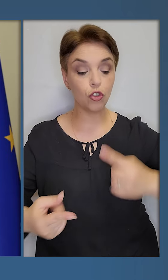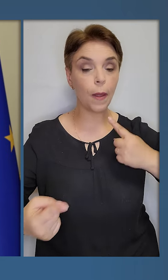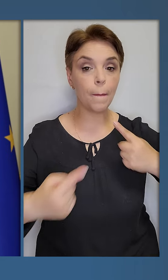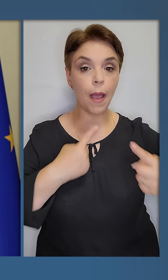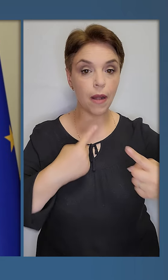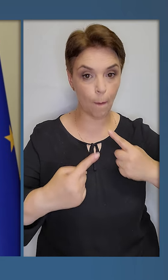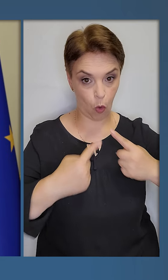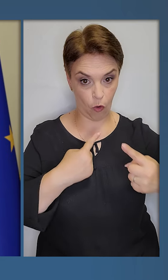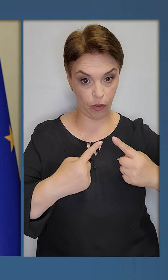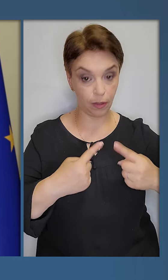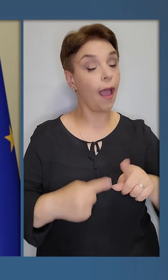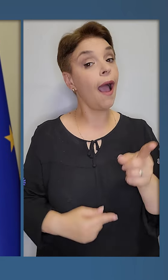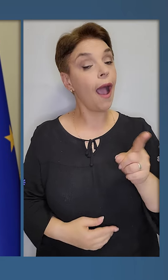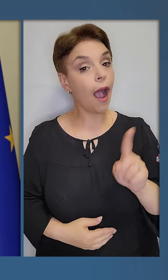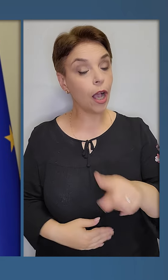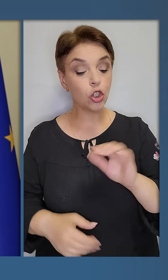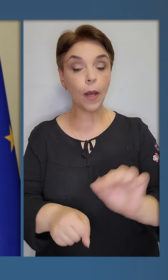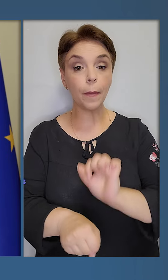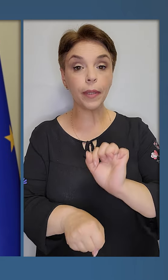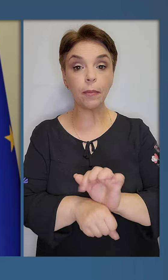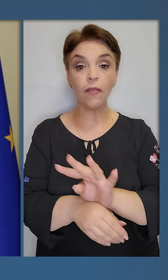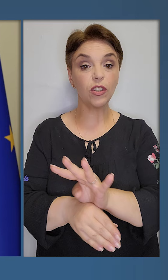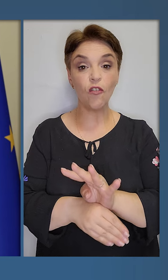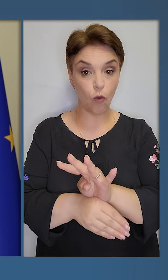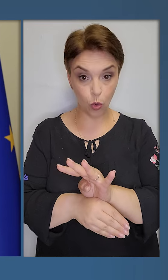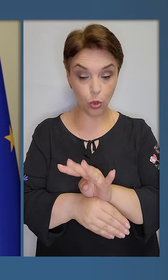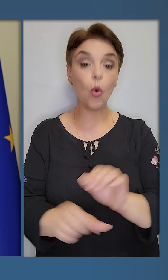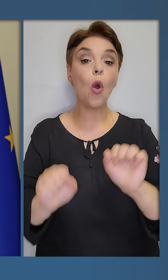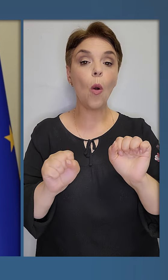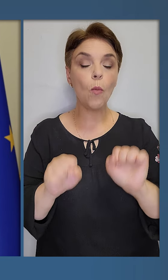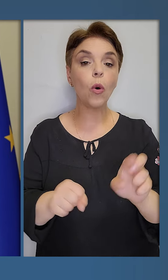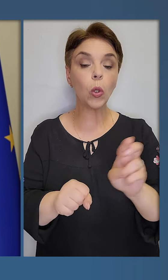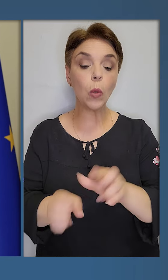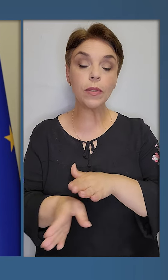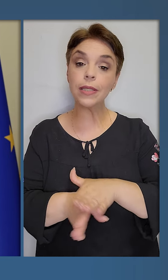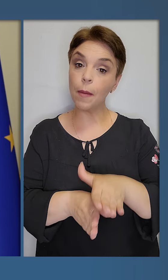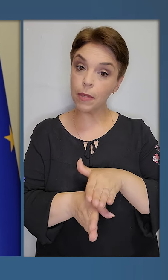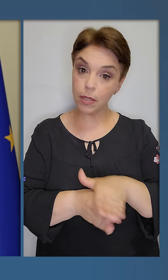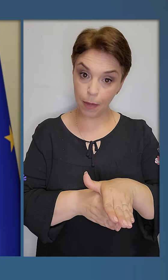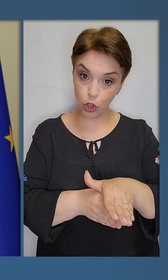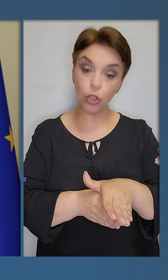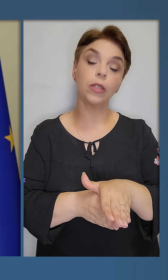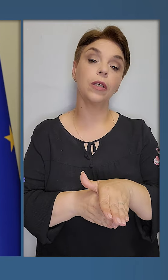перемовини. Адже припинення вогню могло б забезпечити